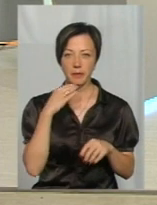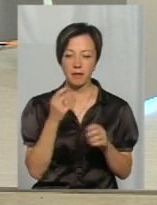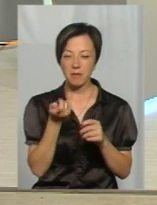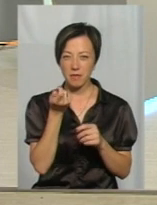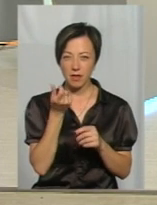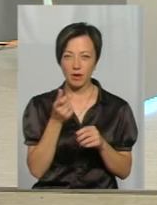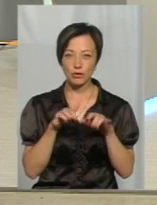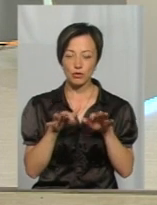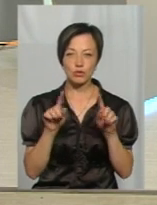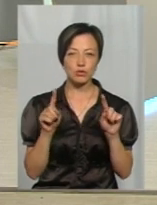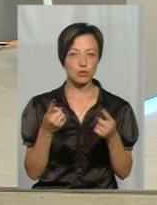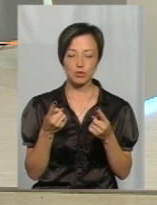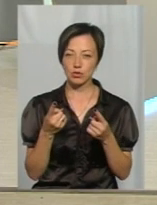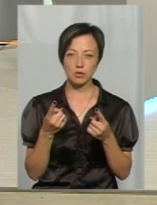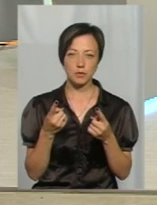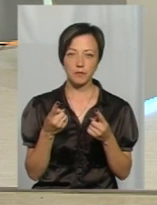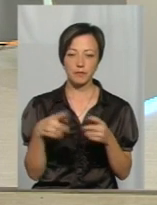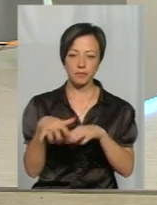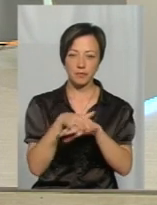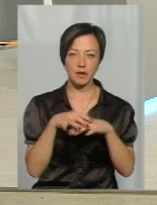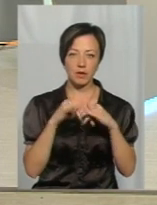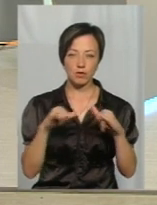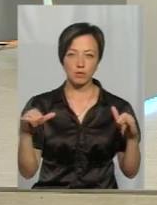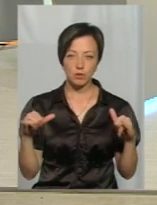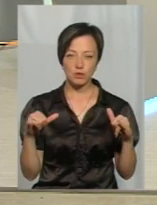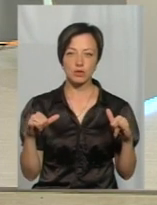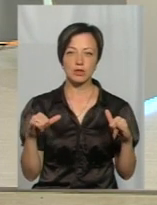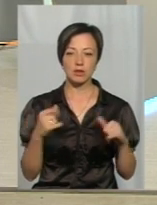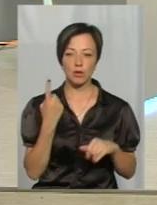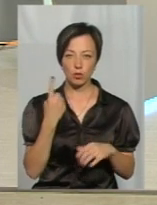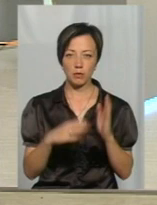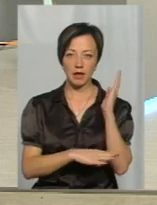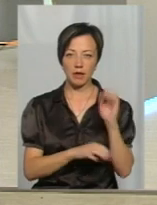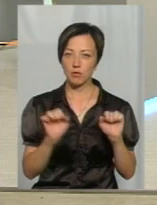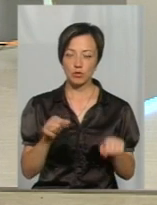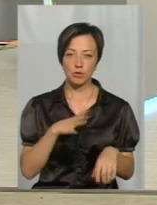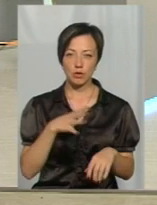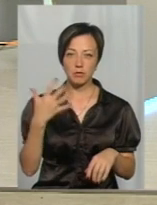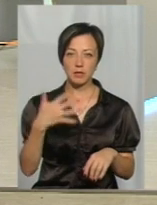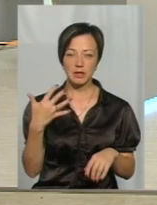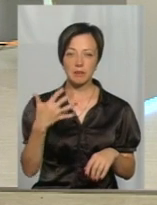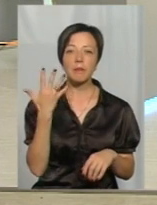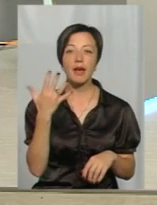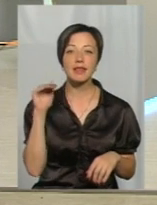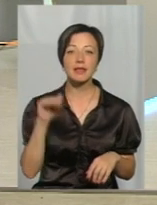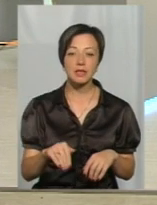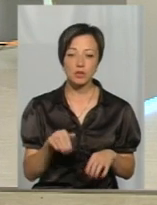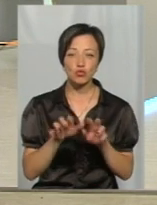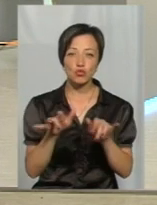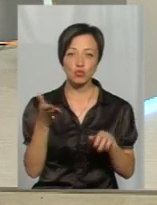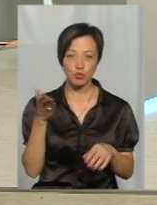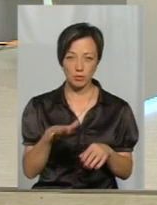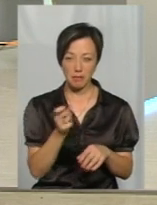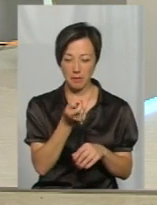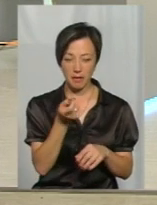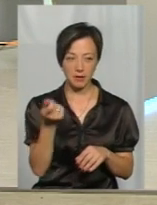тільки жучок, але він дуже масово розмножується. Там в одному дереві може бути до п'яти тисяч жучків цих маленьких.